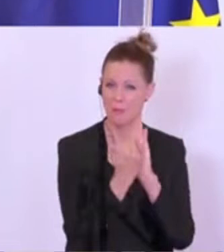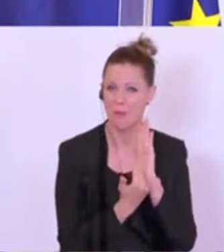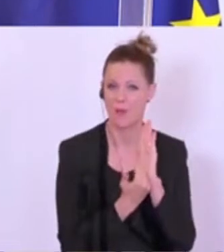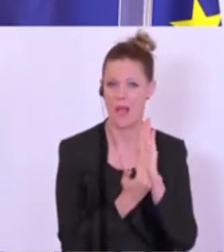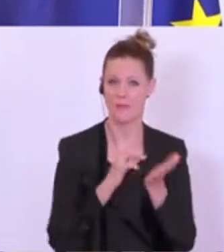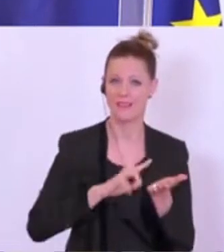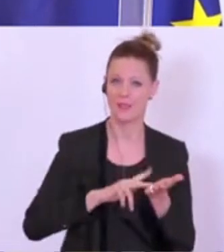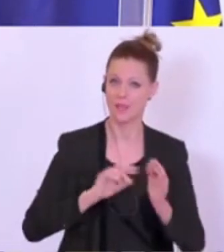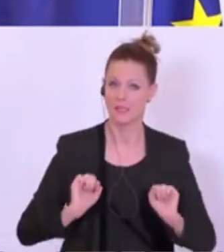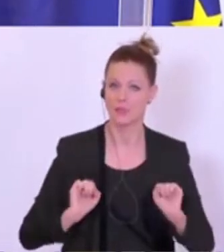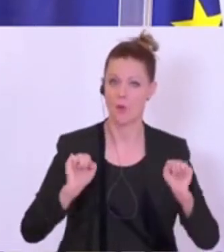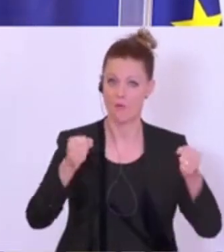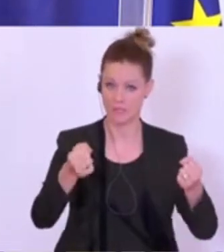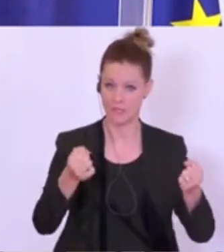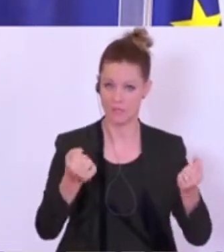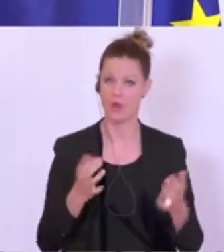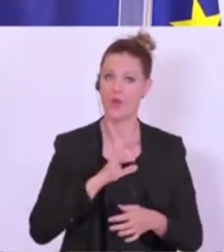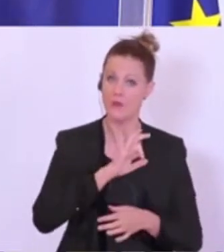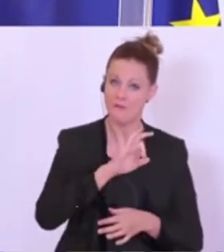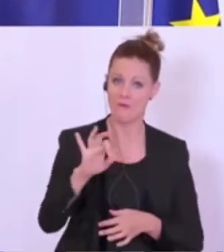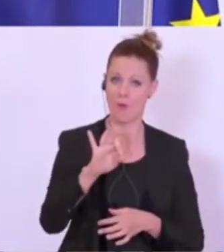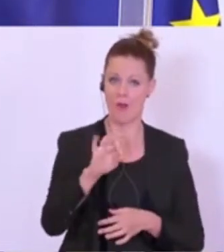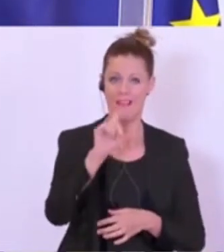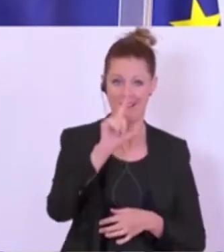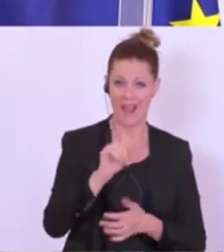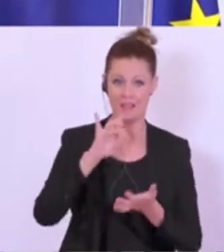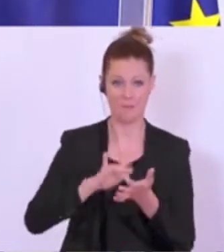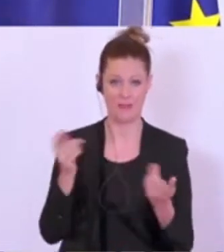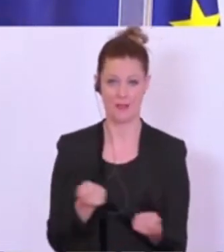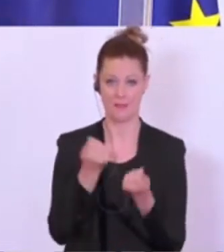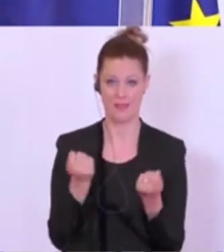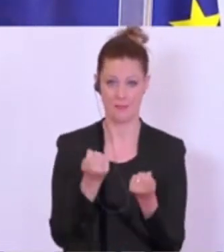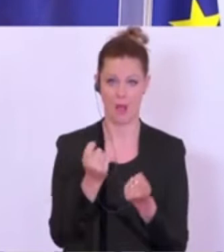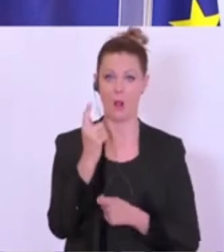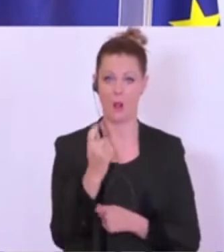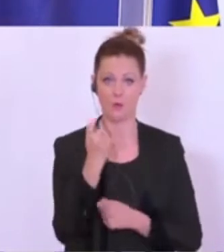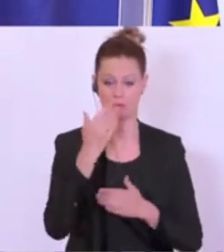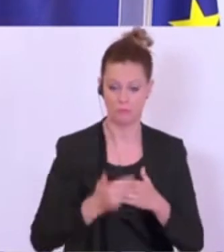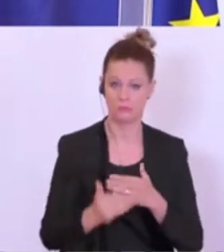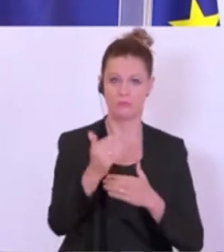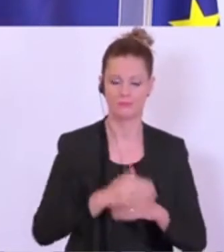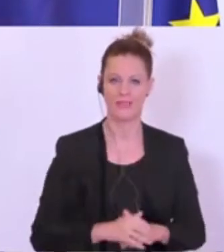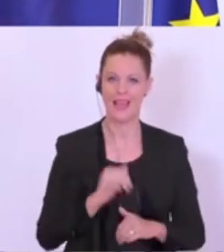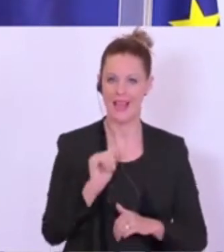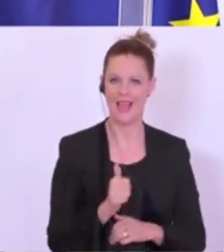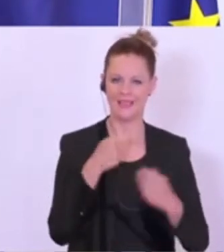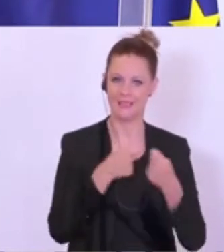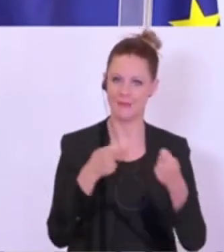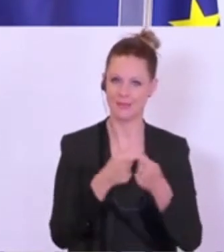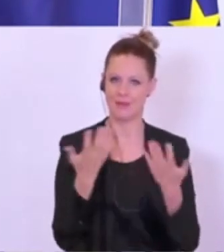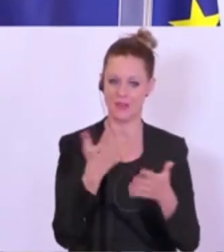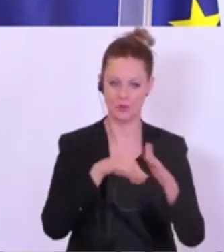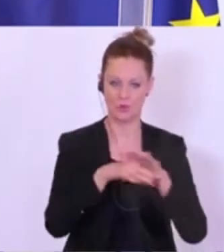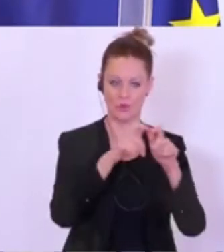Digitalisierungsoffensive für unsere Klein- und Mittelbetriebe. Als Erstmaßnahme werden wir die Unternehmen